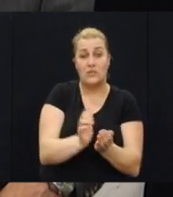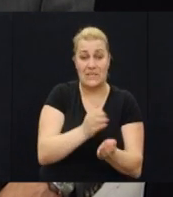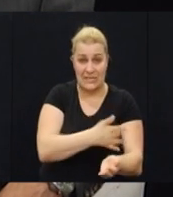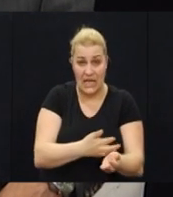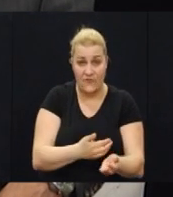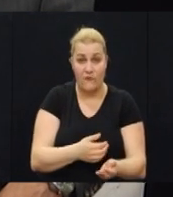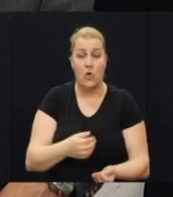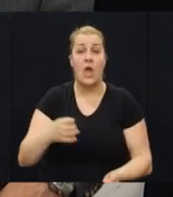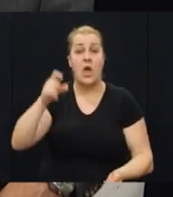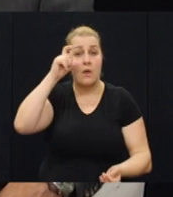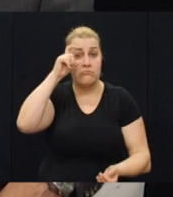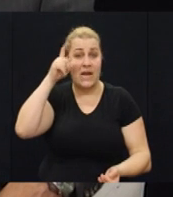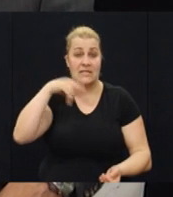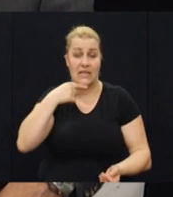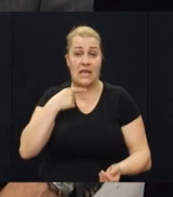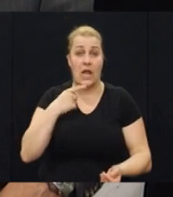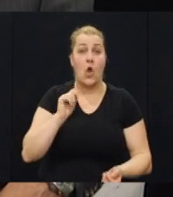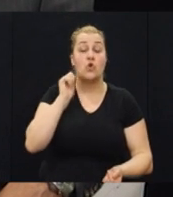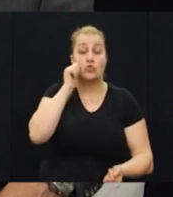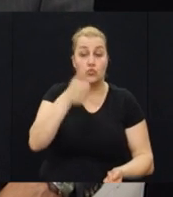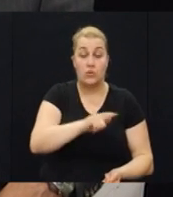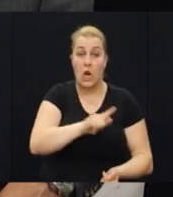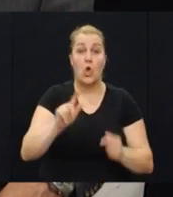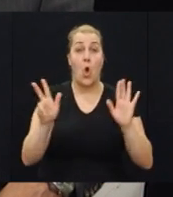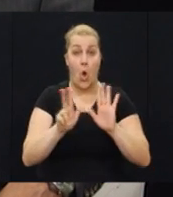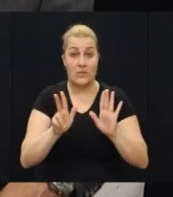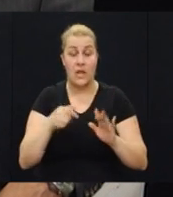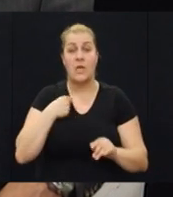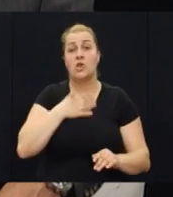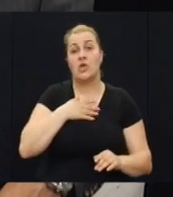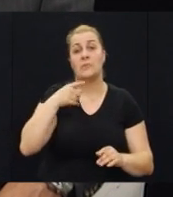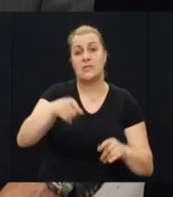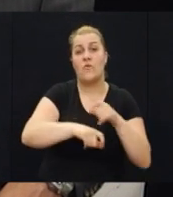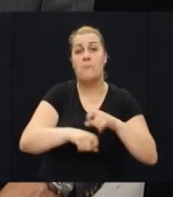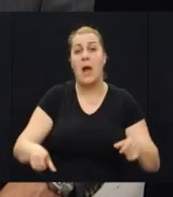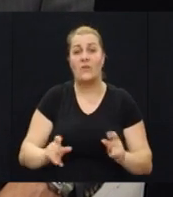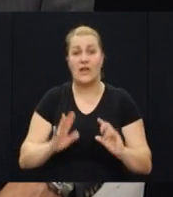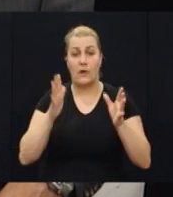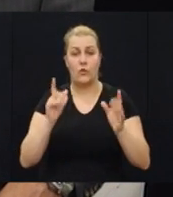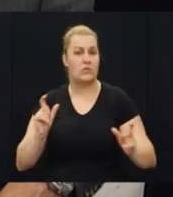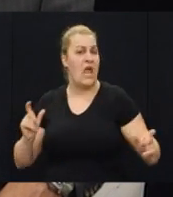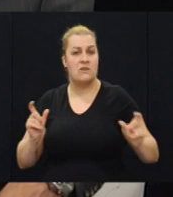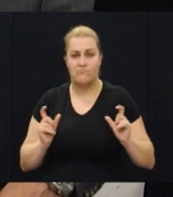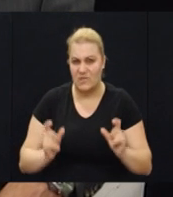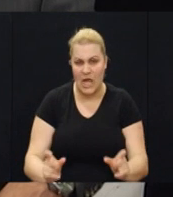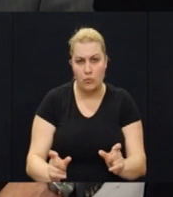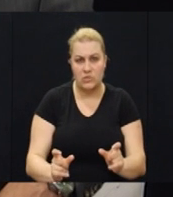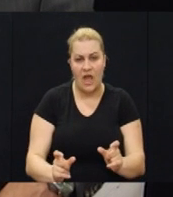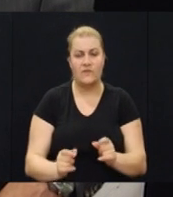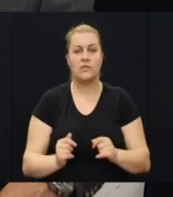hrvatski predsjednik rekao sutra do 8 sati hoću da se ta barvan revolucija zaustavi, da se